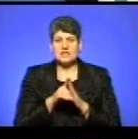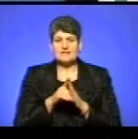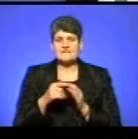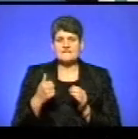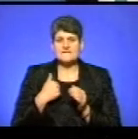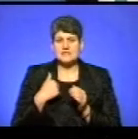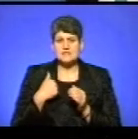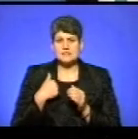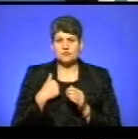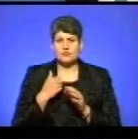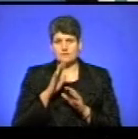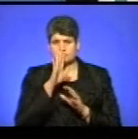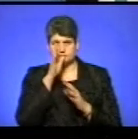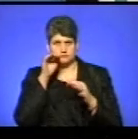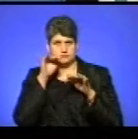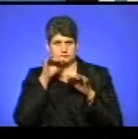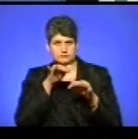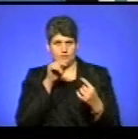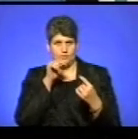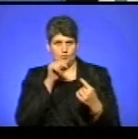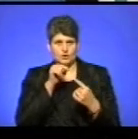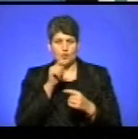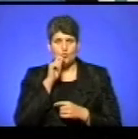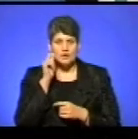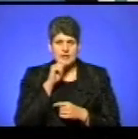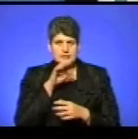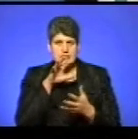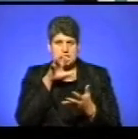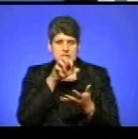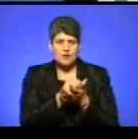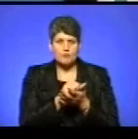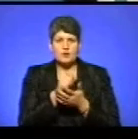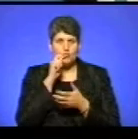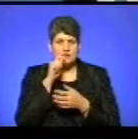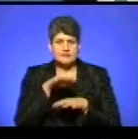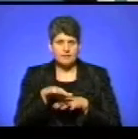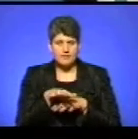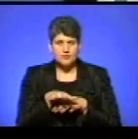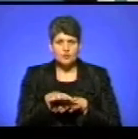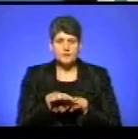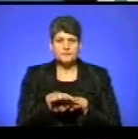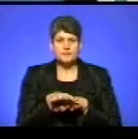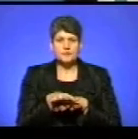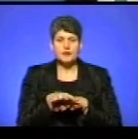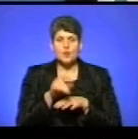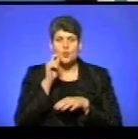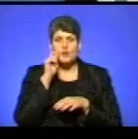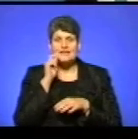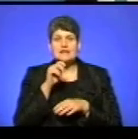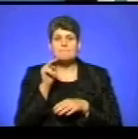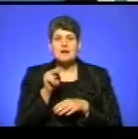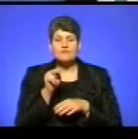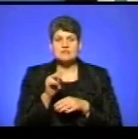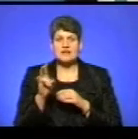агресія Росії проти України і захоплення українських територій, Українська православна